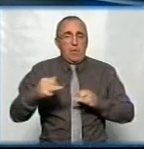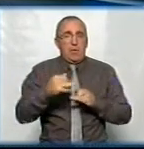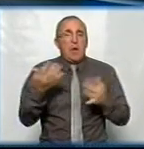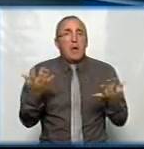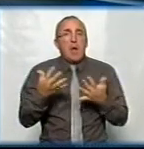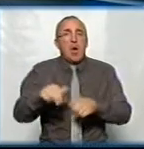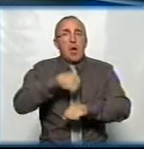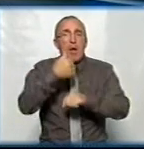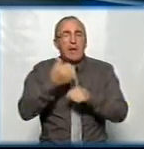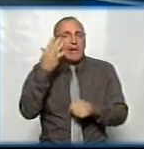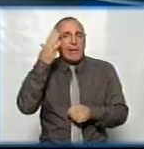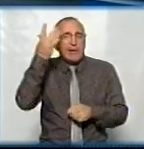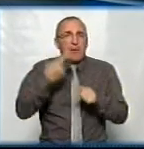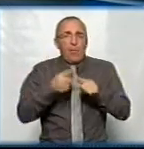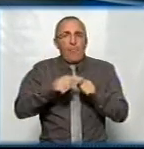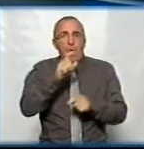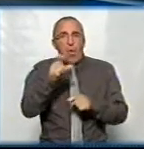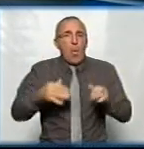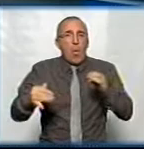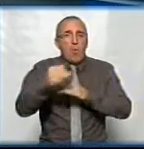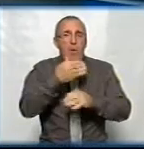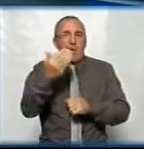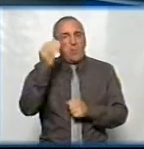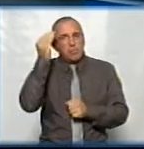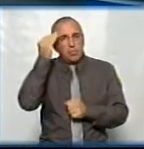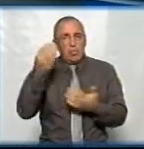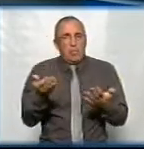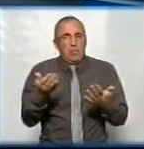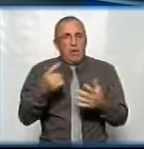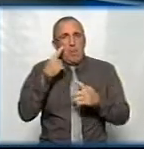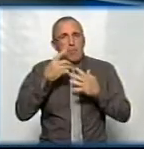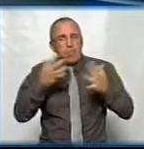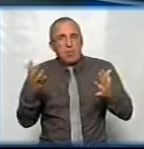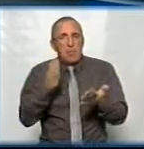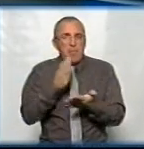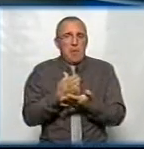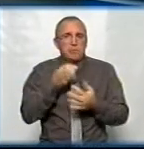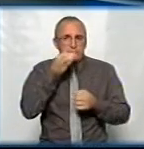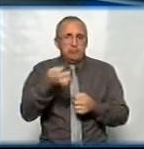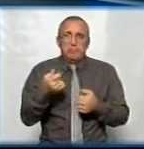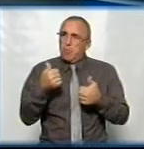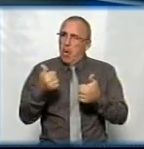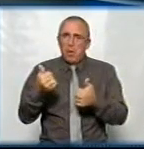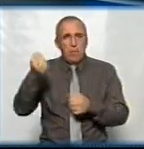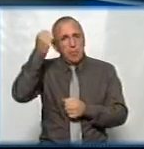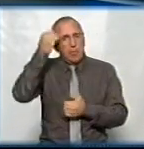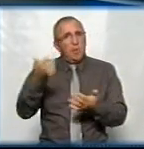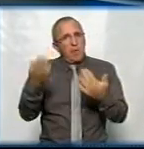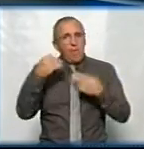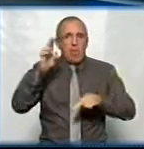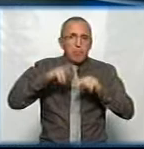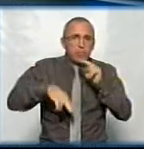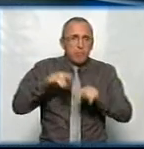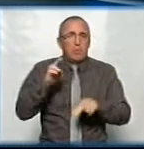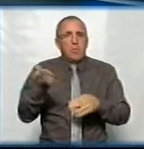Яка головна ідея такого громадського обговорення, на вашу думку? Тобто, більшість має встати і сказати, так, це гарний пам'ятник, давайте будувати, ми